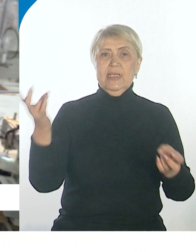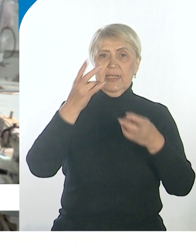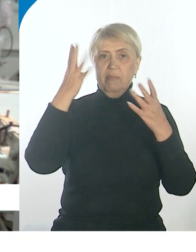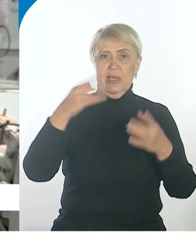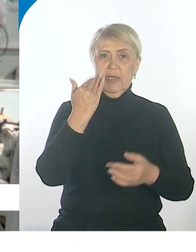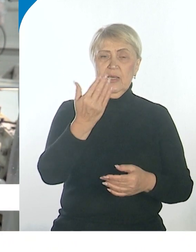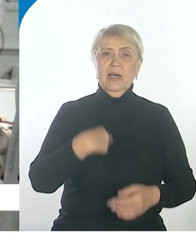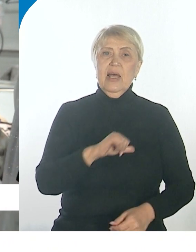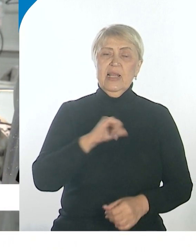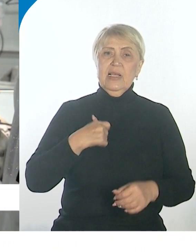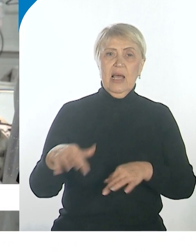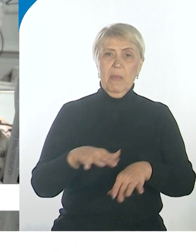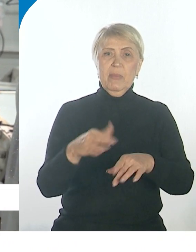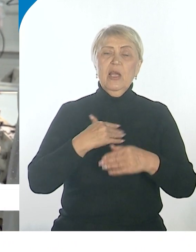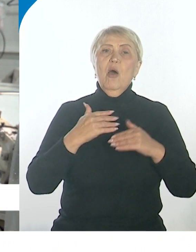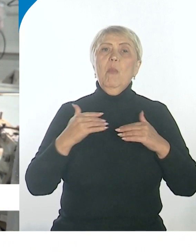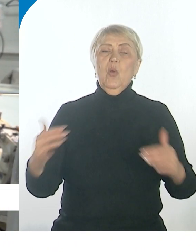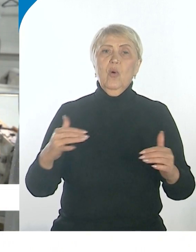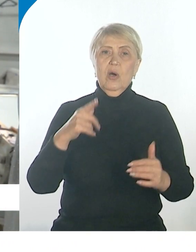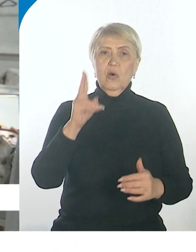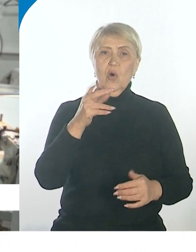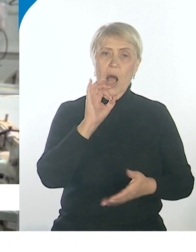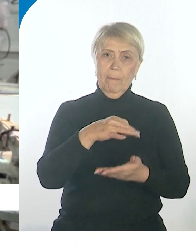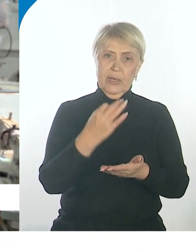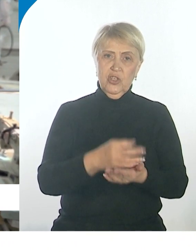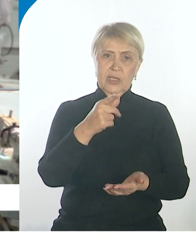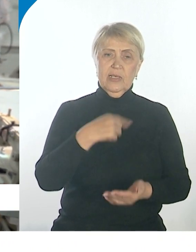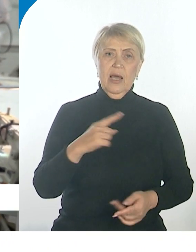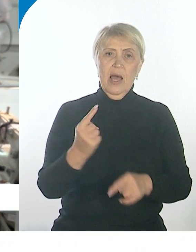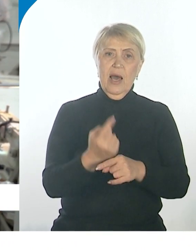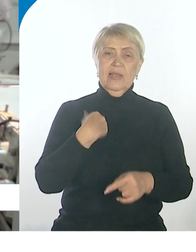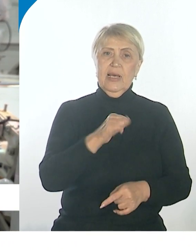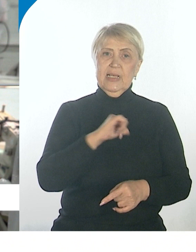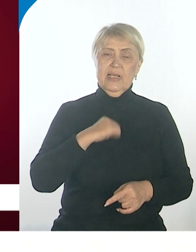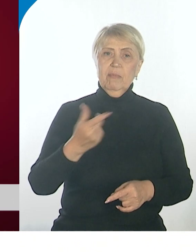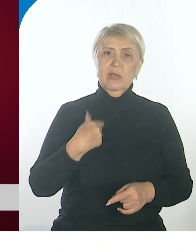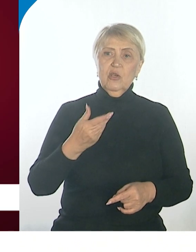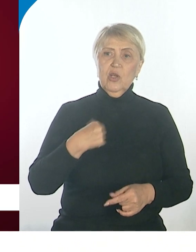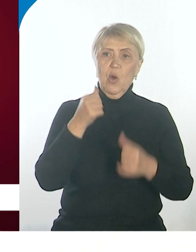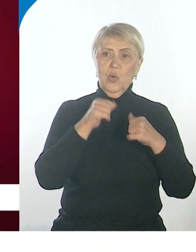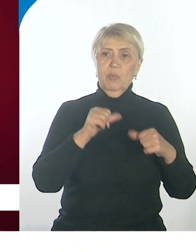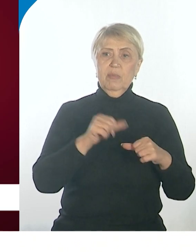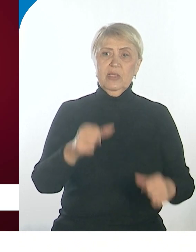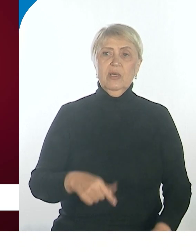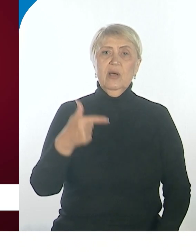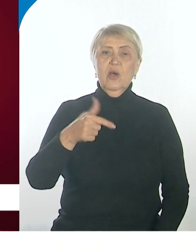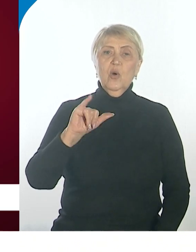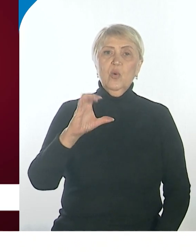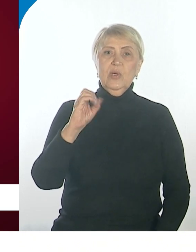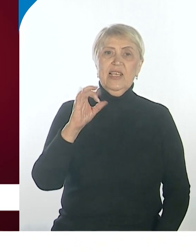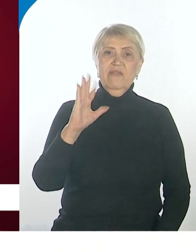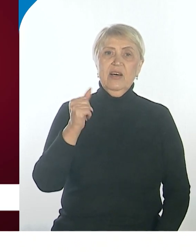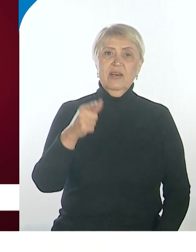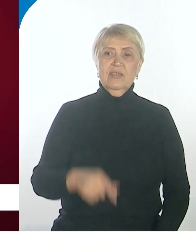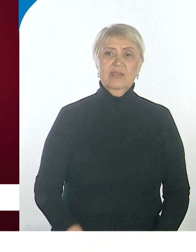на самом деле много. Их на самом деле много и часто к нам обращаются. То есть одна из наших любимец – Катя Гусева. Она, можно